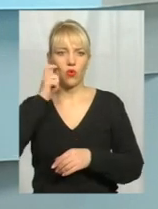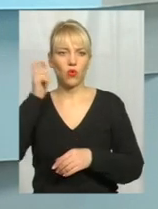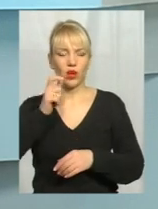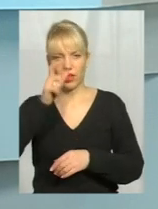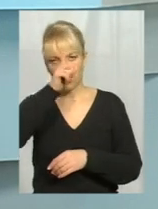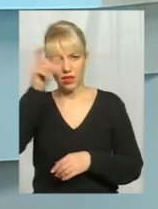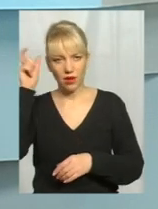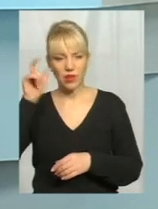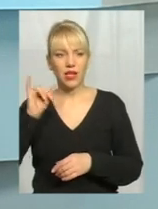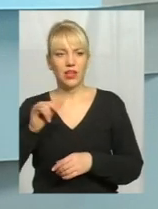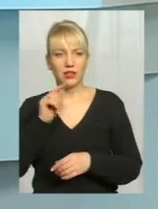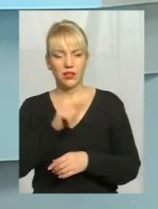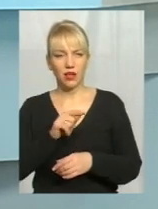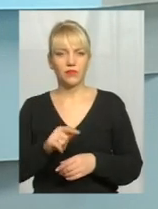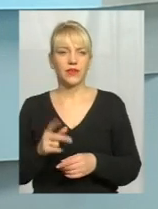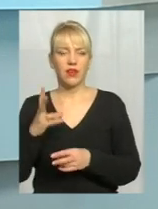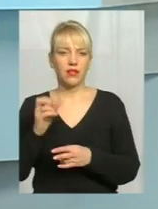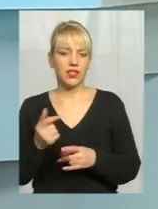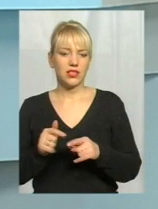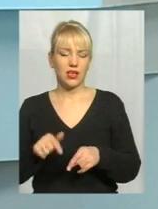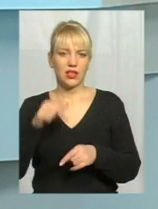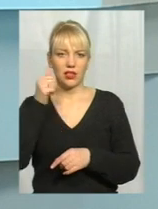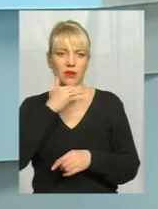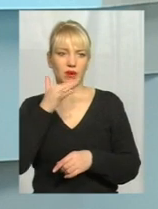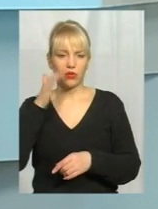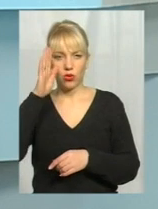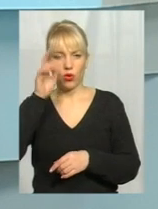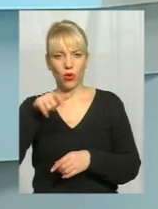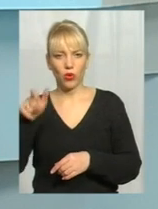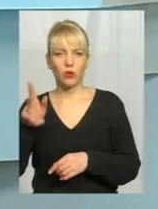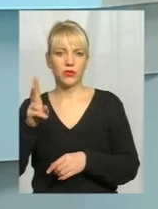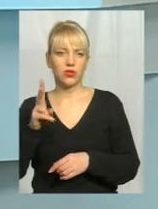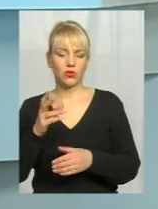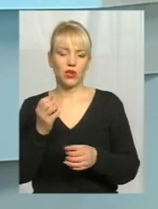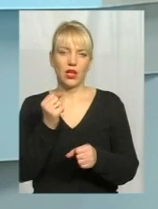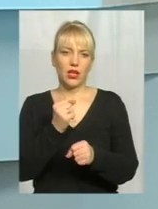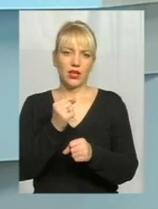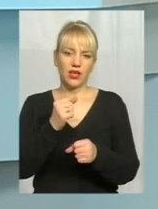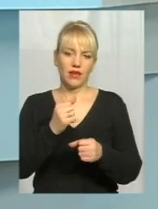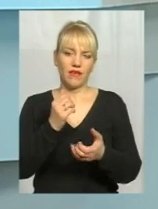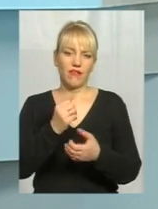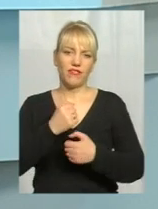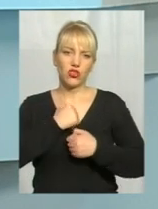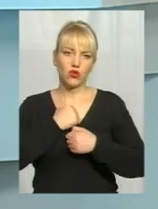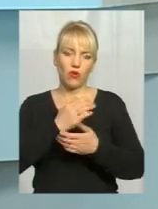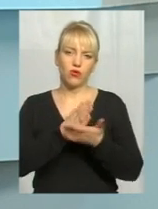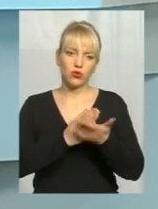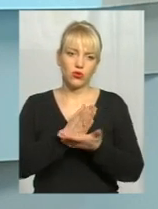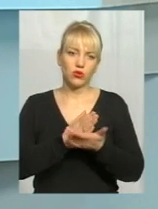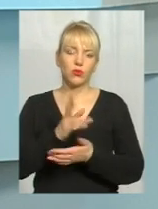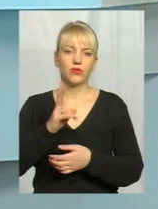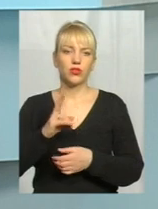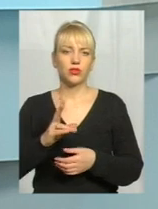навчальний заклад. І там на цей рік дуже багато хлопців, ті, які діючі в нас військові служби, ті, які демобілізовані, багато навчаються.